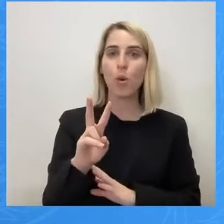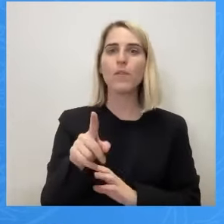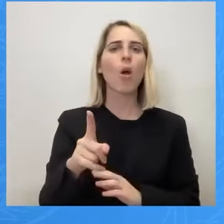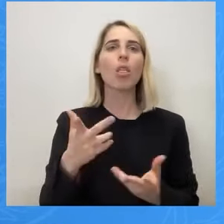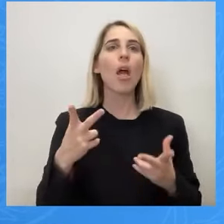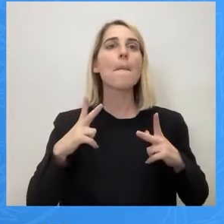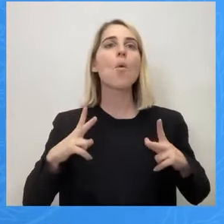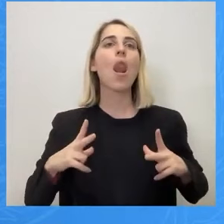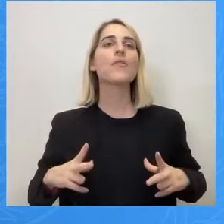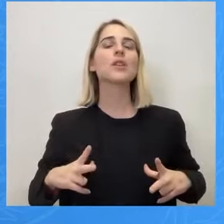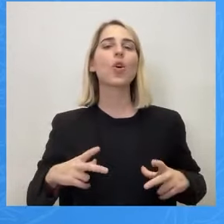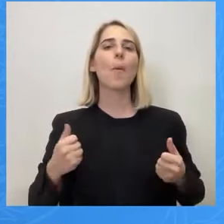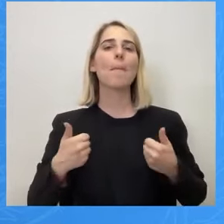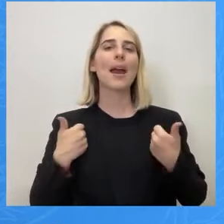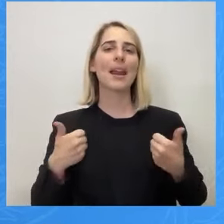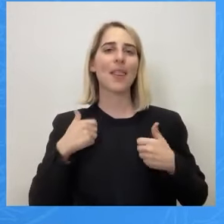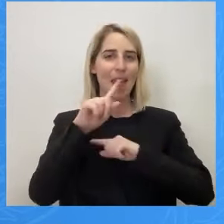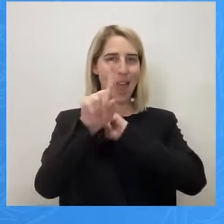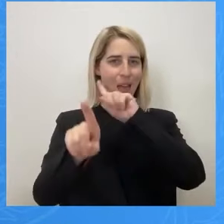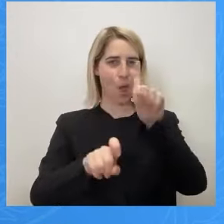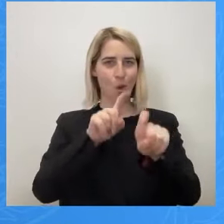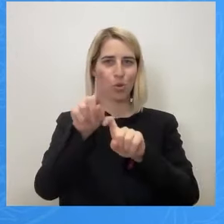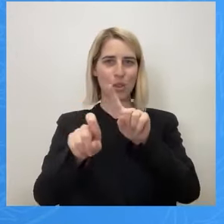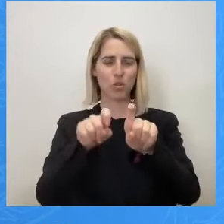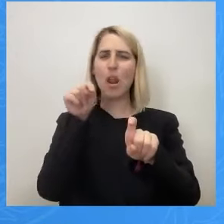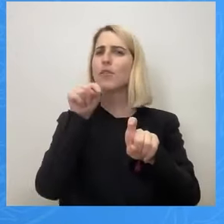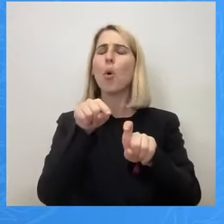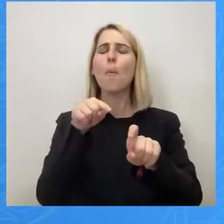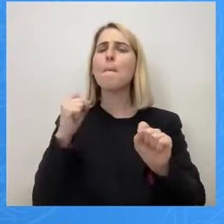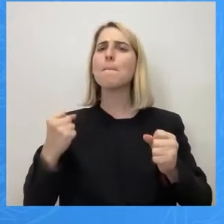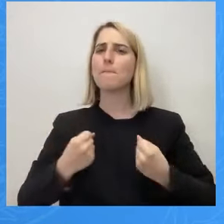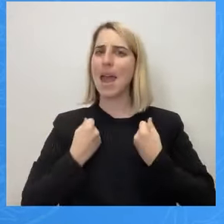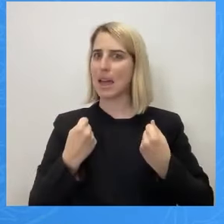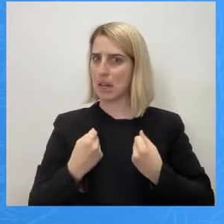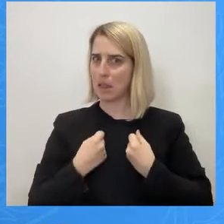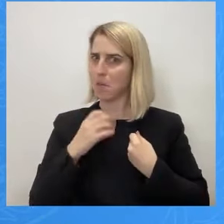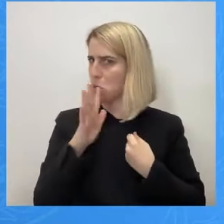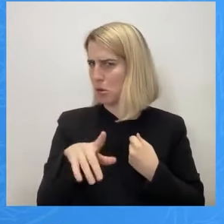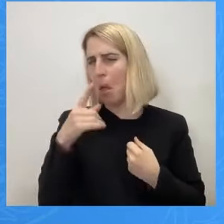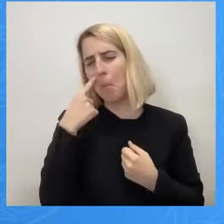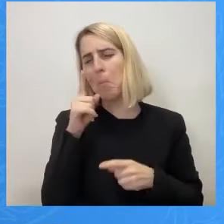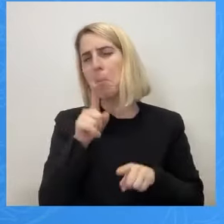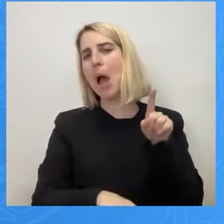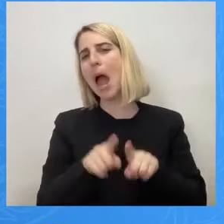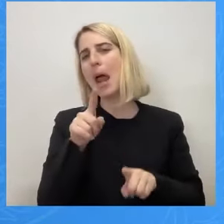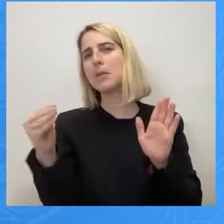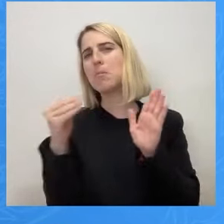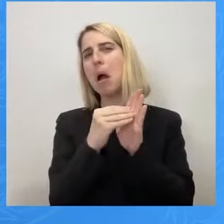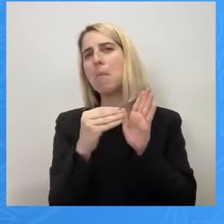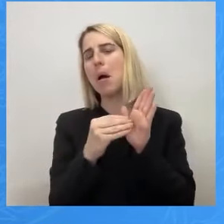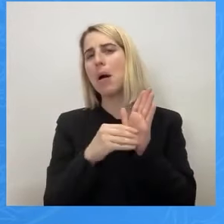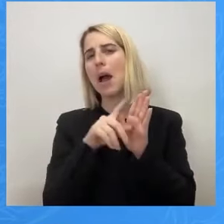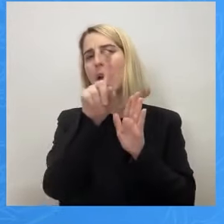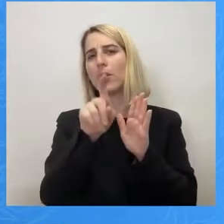ερωτήσεων, σε αυτό το παιχνίδι ερωτήσεων που θα κάνετε, μπορείτε ενδεικτικά να βάλετε και κάποιες ερωτήσεις.